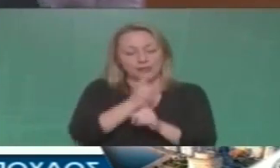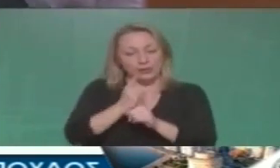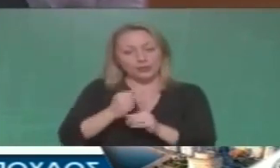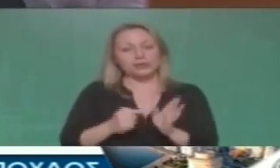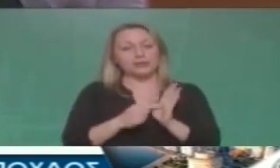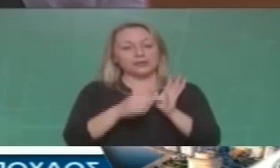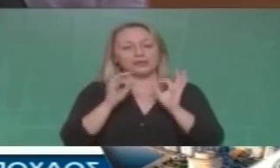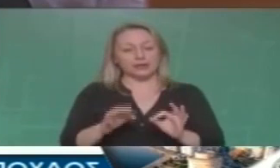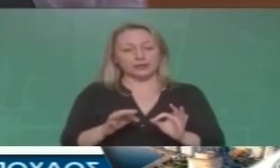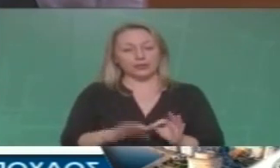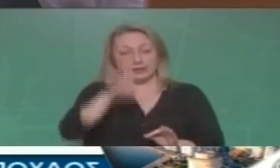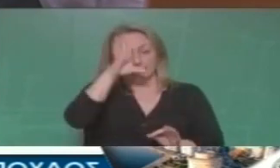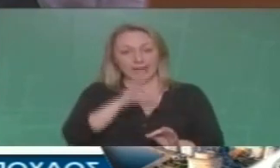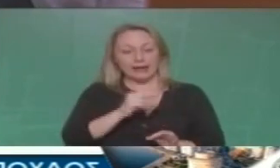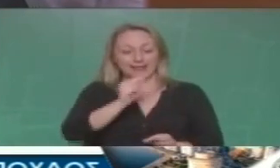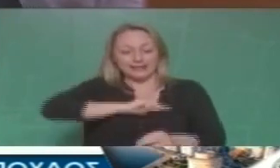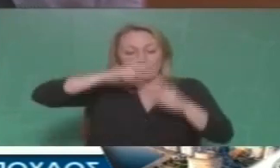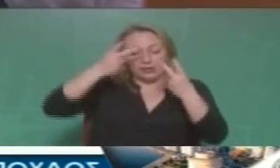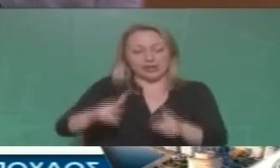που πραγματικά να πρέπει να τους φέρουν δάτος